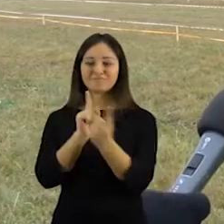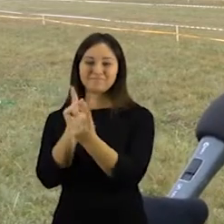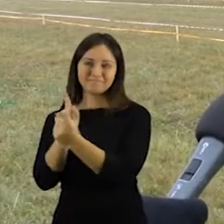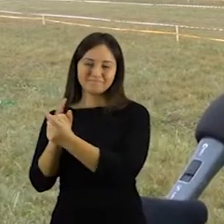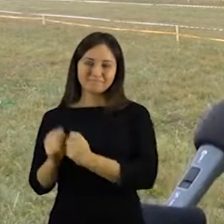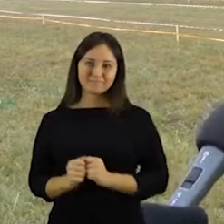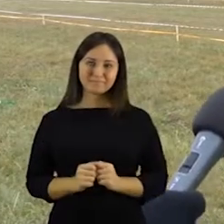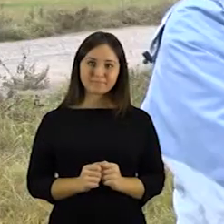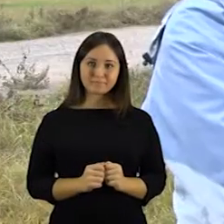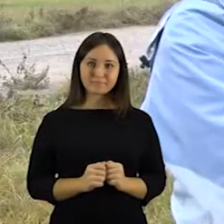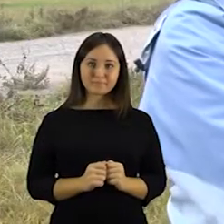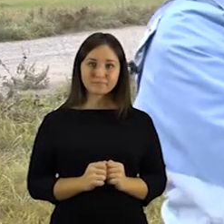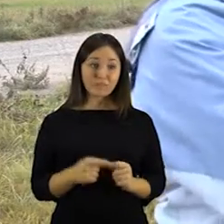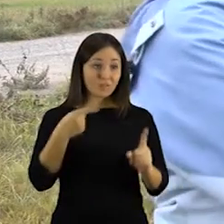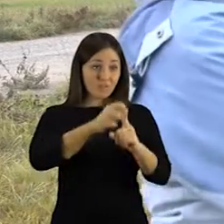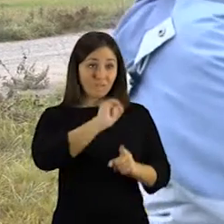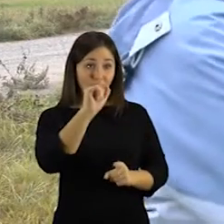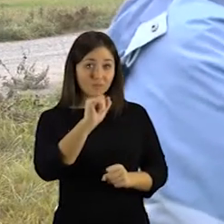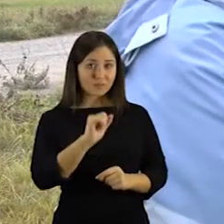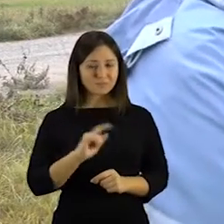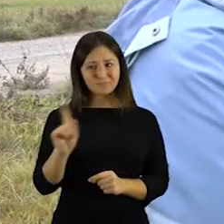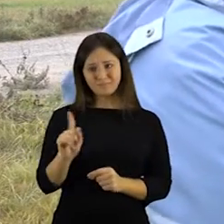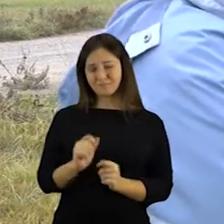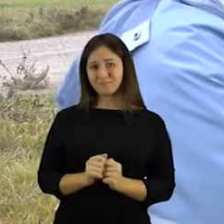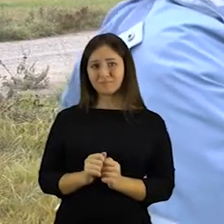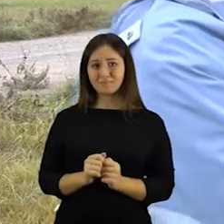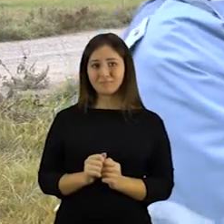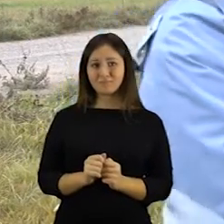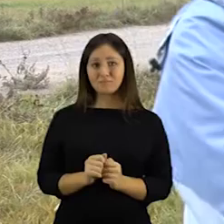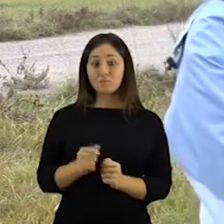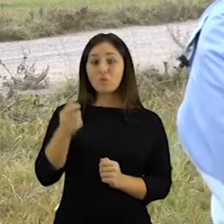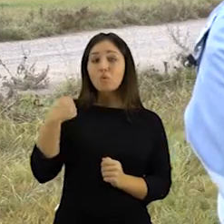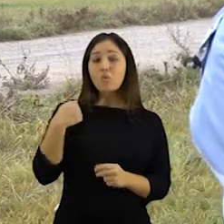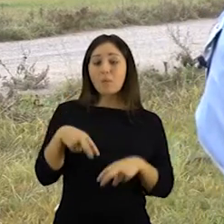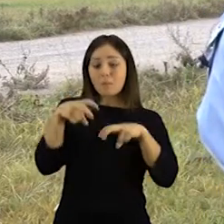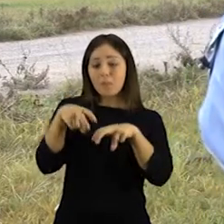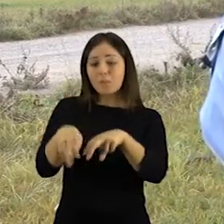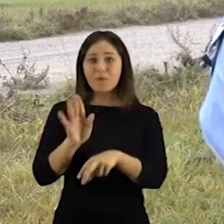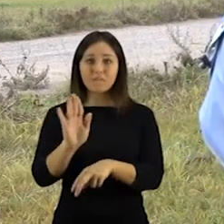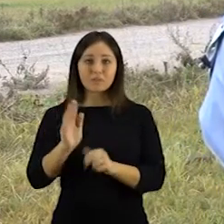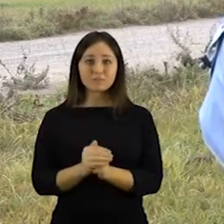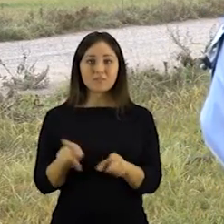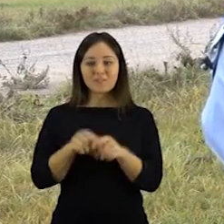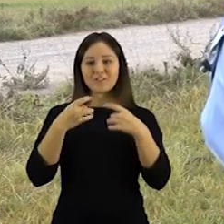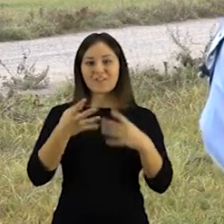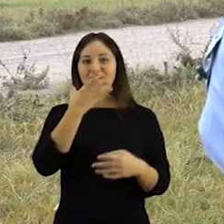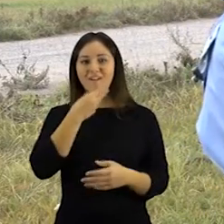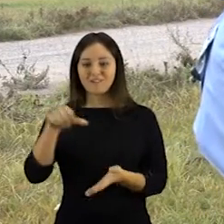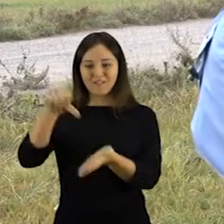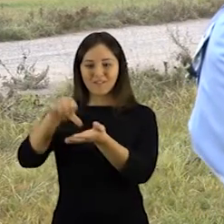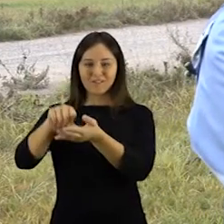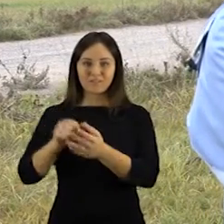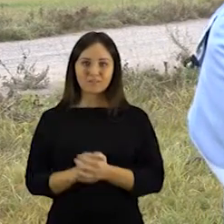išprotėjusių. Pretenduojat į prizą? Ne, nepretenduojam. Pretenduojam tik prabėgti trasą ir sudalyvauti gražioji